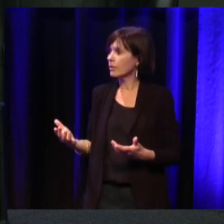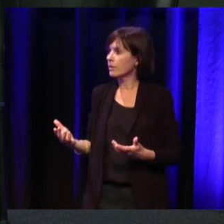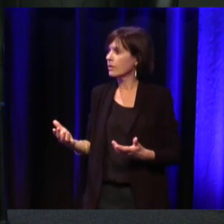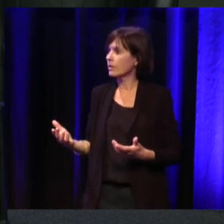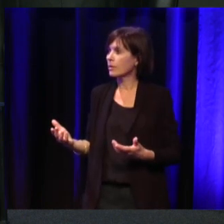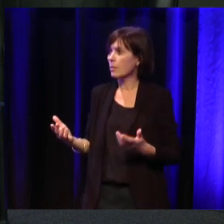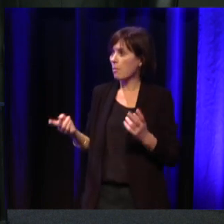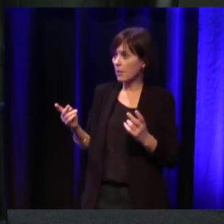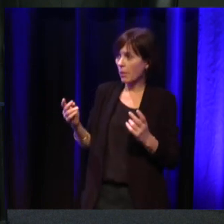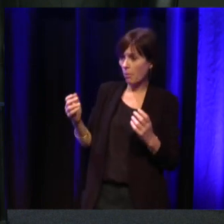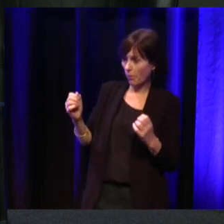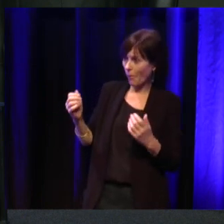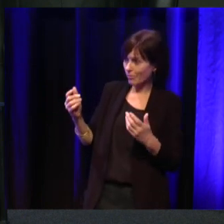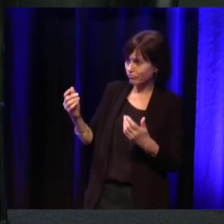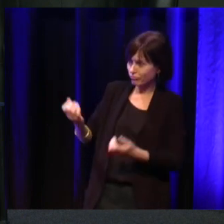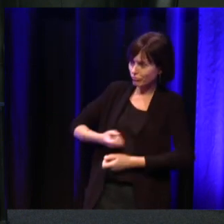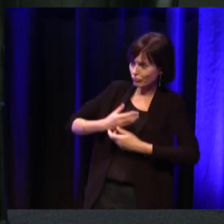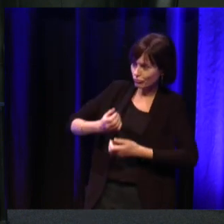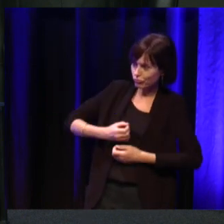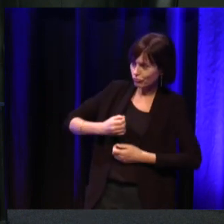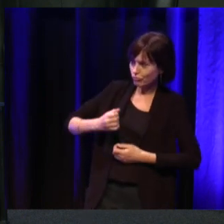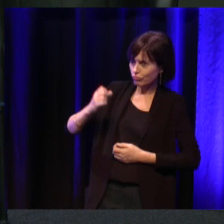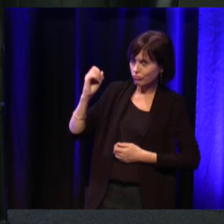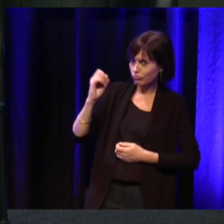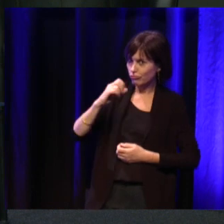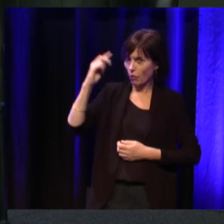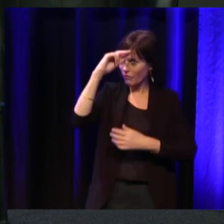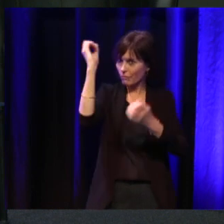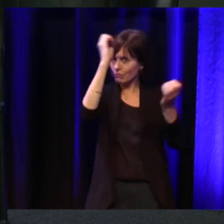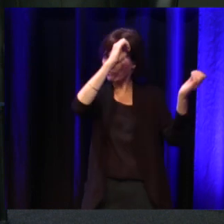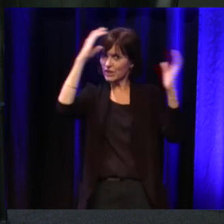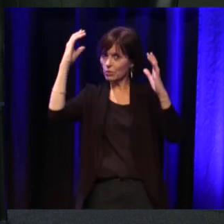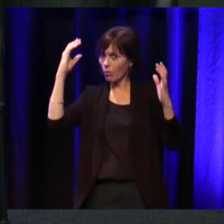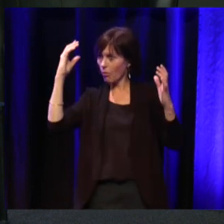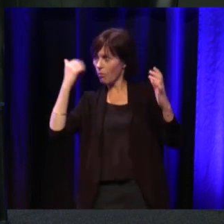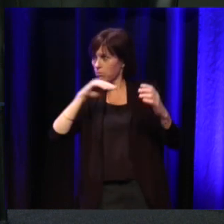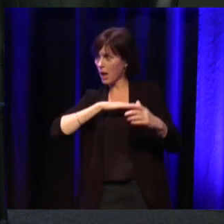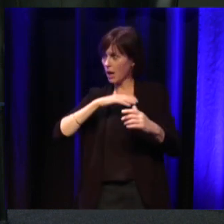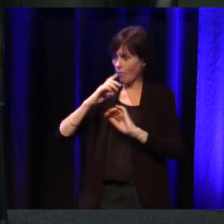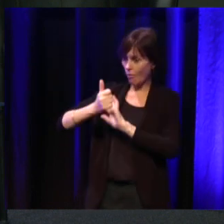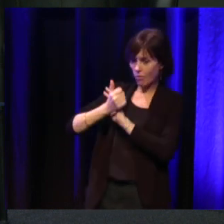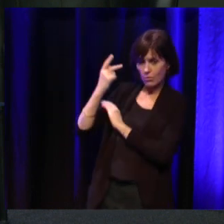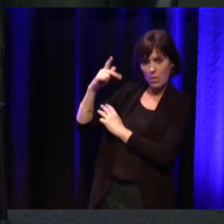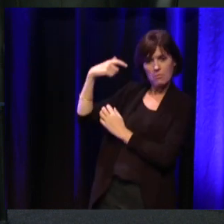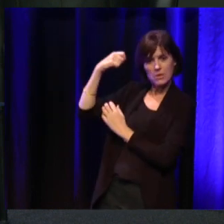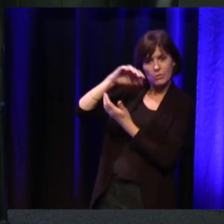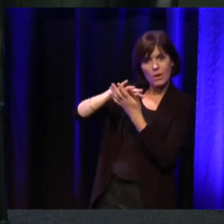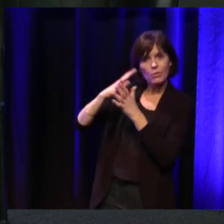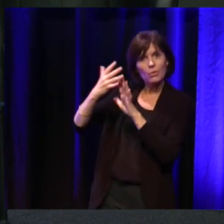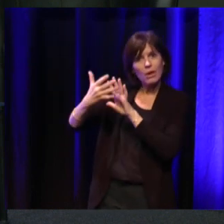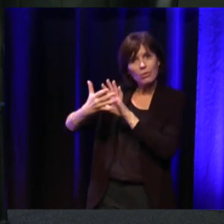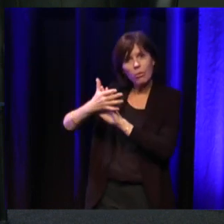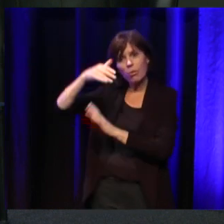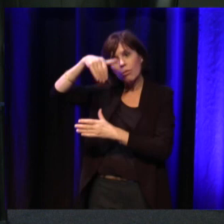pouvoir nous dire quelle est votre vision en tant que président d'une association sur ce que peuvent faire